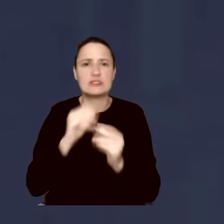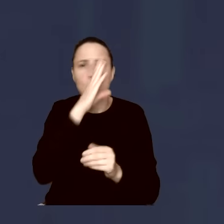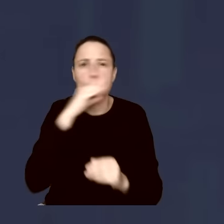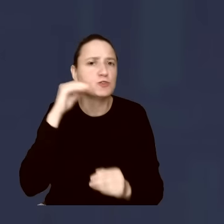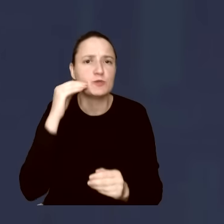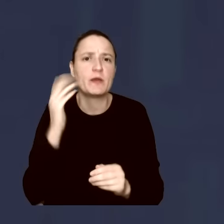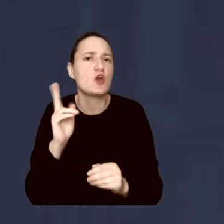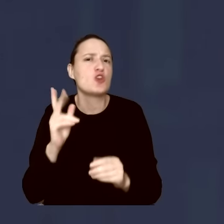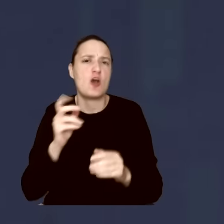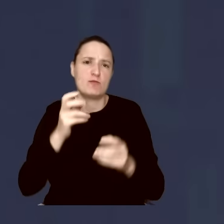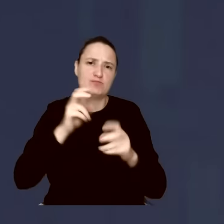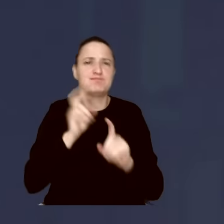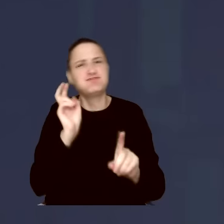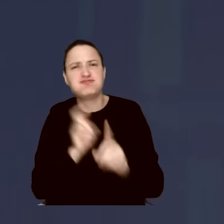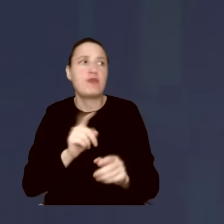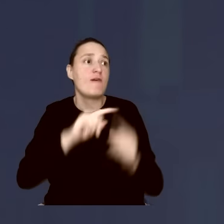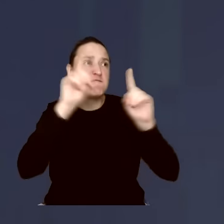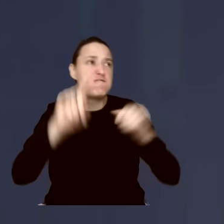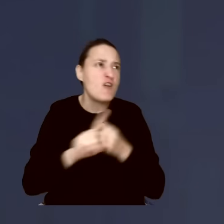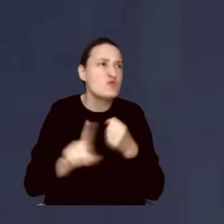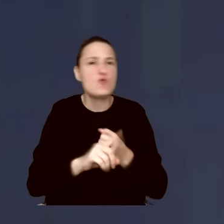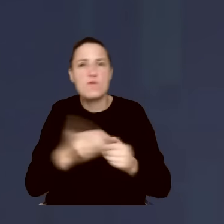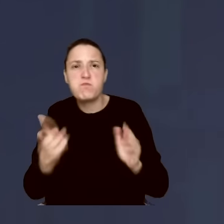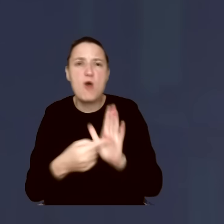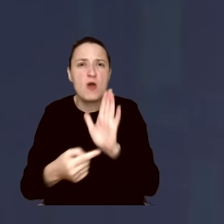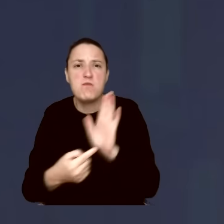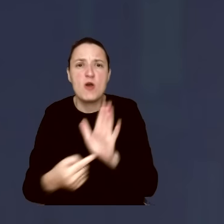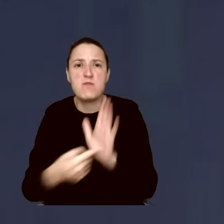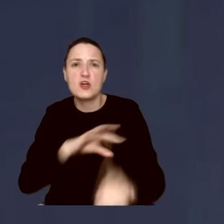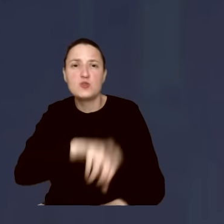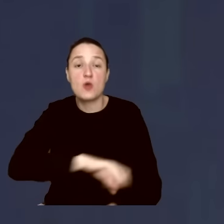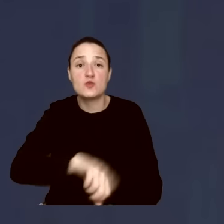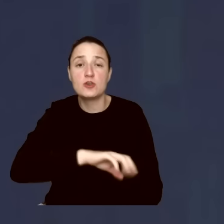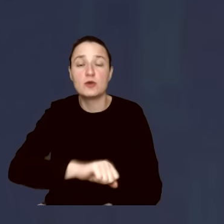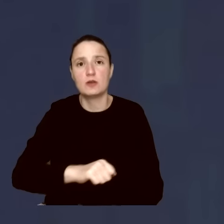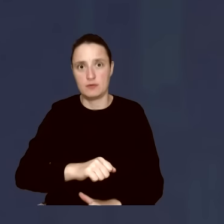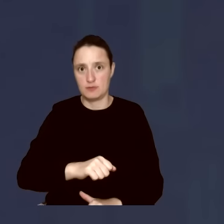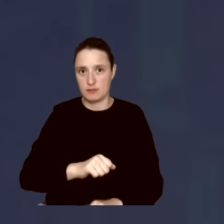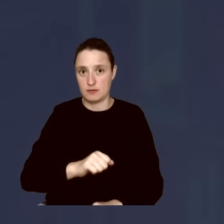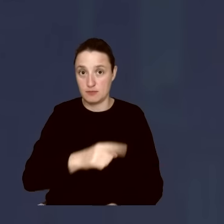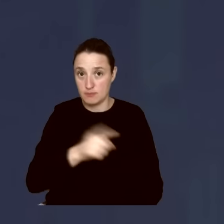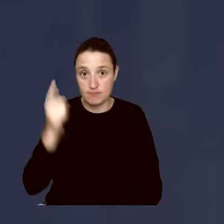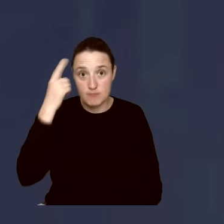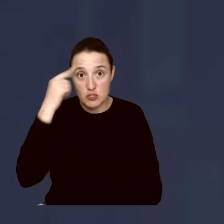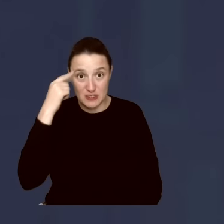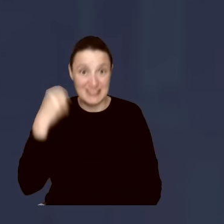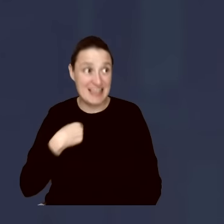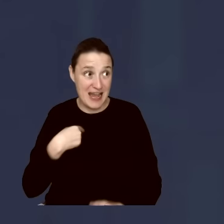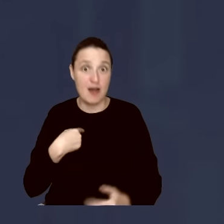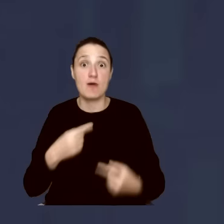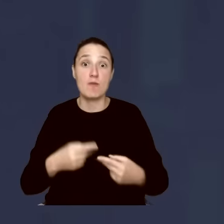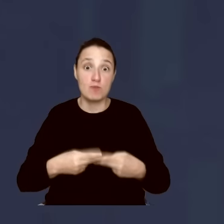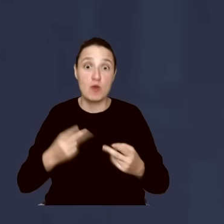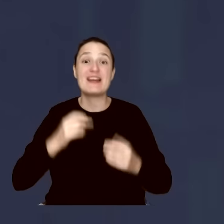którzy piszą, pokaż faktury, ty taki, owaki, złodzieju. Jeżeli wy liczycie na to, że ja będę publikował dane